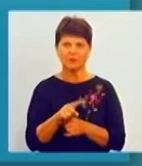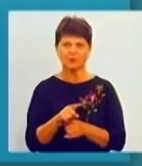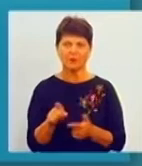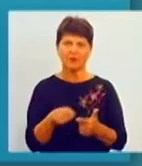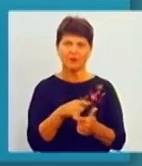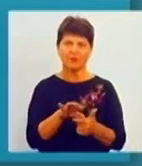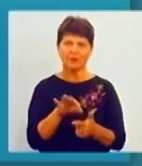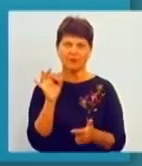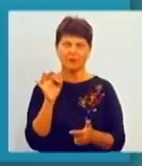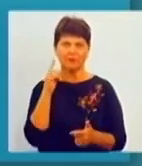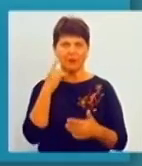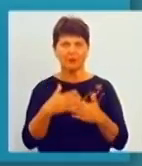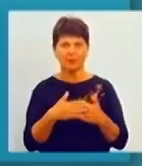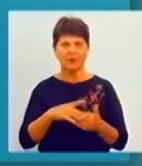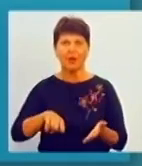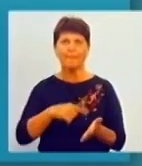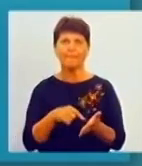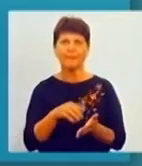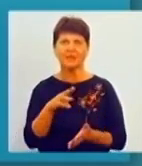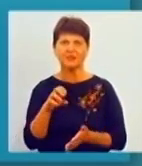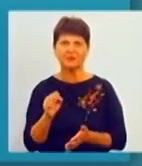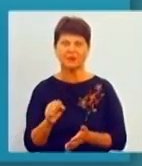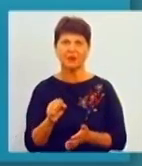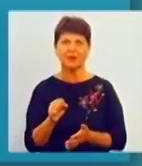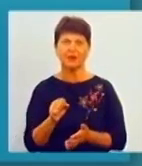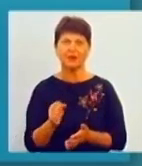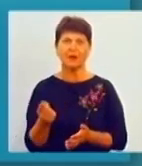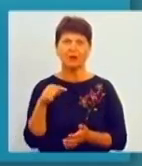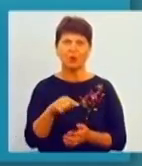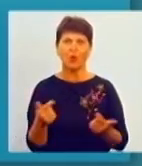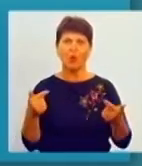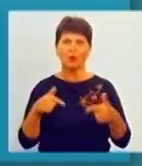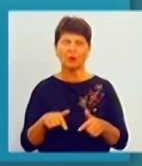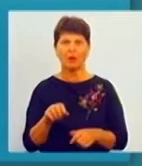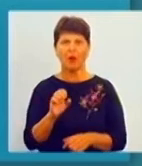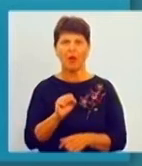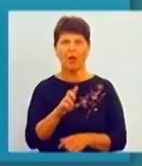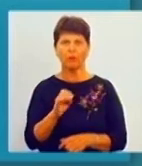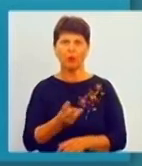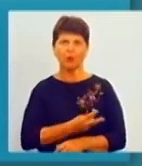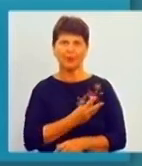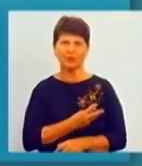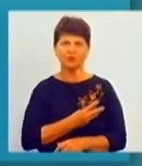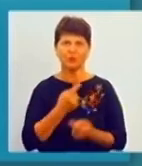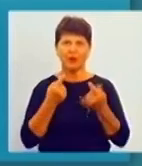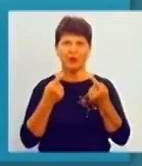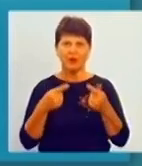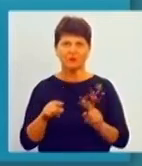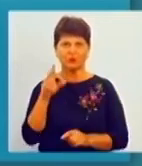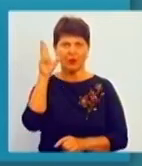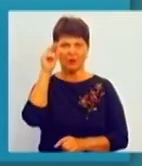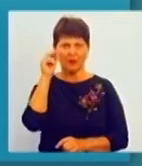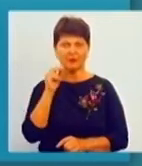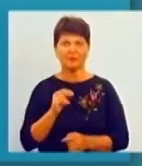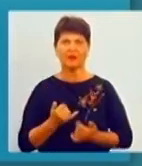виліту з найближчого міста на ті самі дати, з той самий готель, або при вважанні на інші дати. Тобто, це